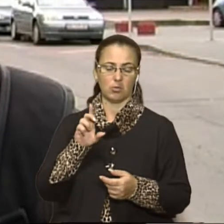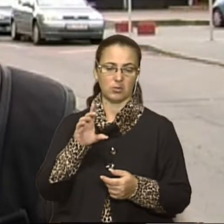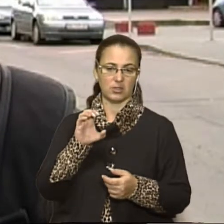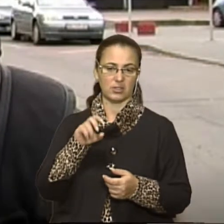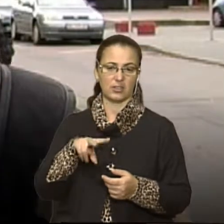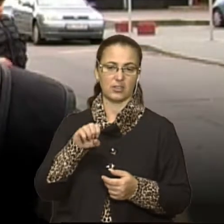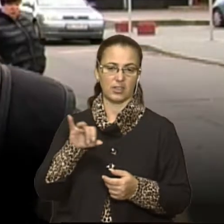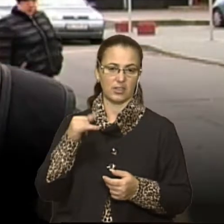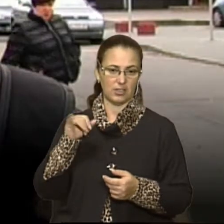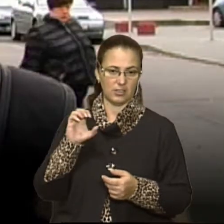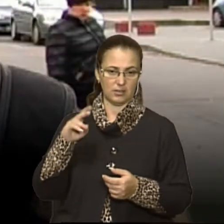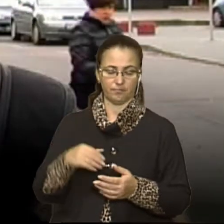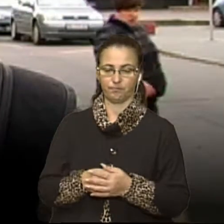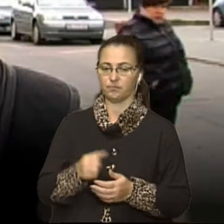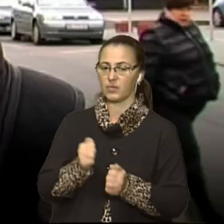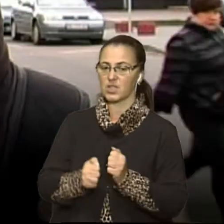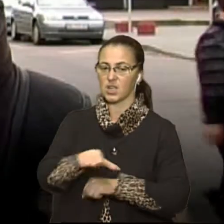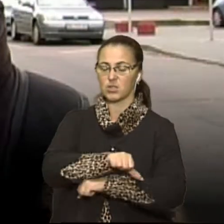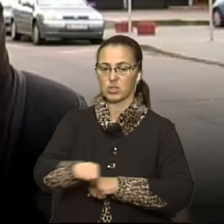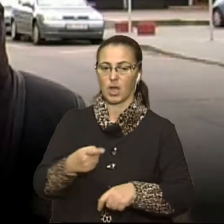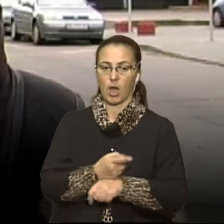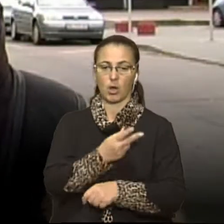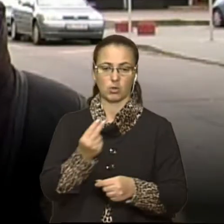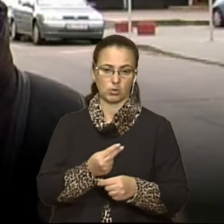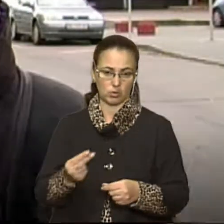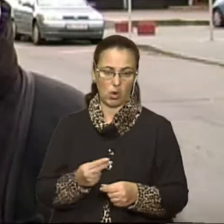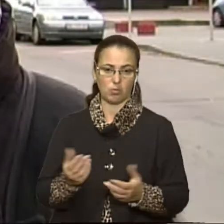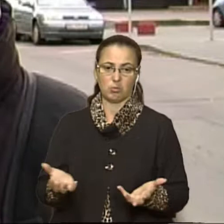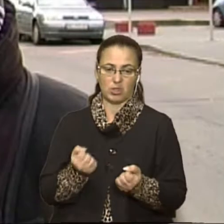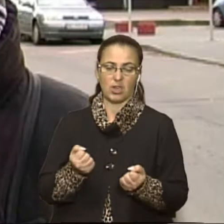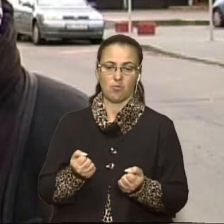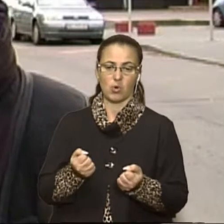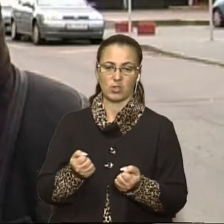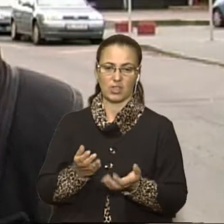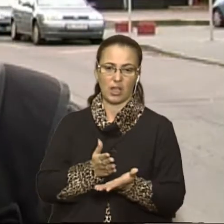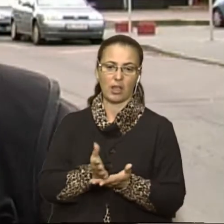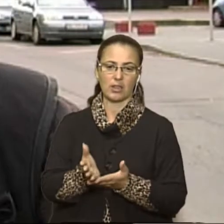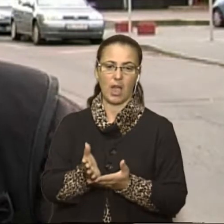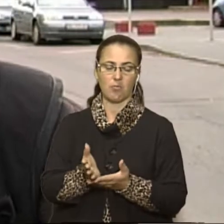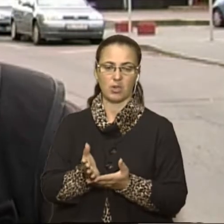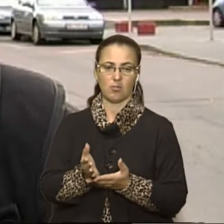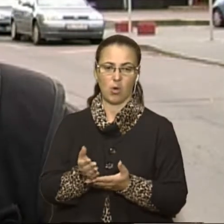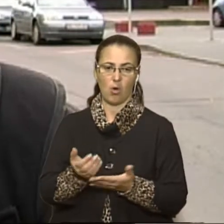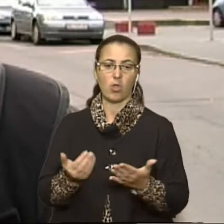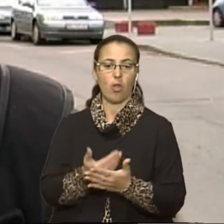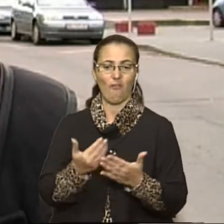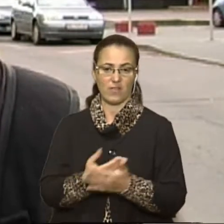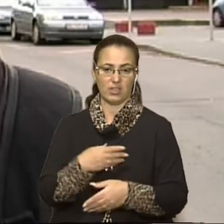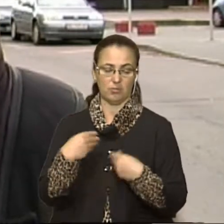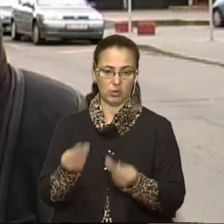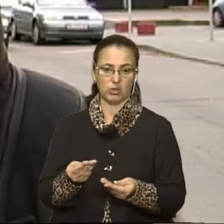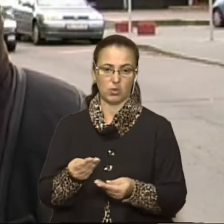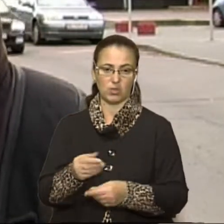комікси соціальні за кордоном, це те, що турбує суспільство постійно. Не конкретно, якусь там найсоціальну групу, а от що відбувається. Дуже часто новини подаються